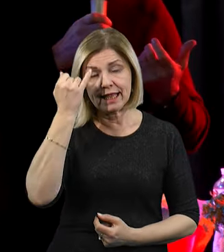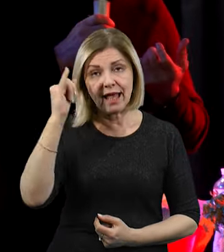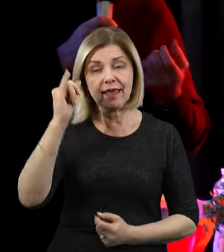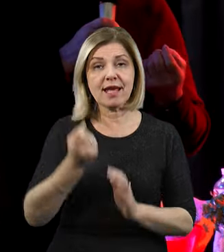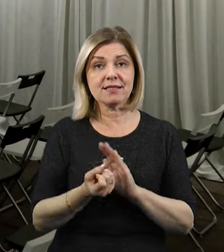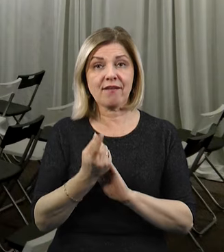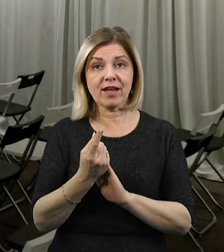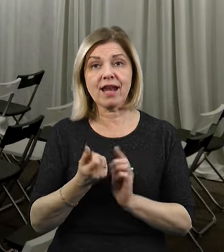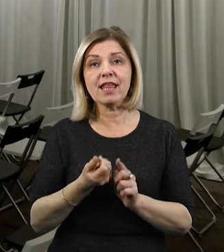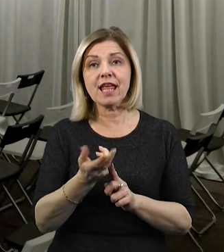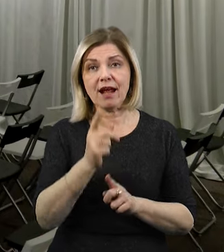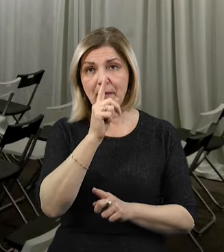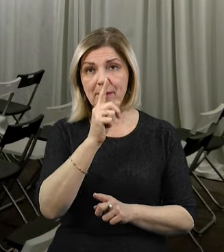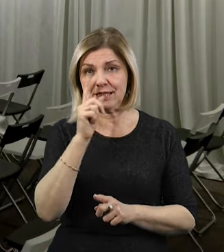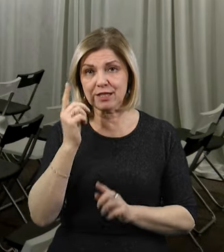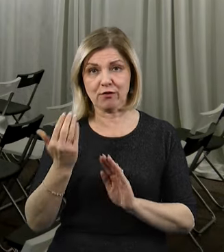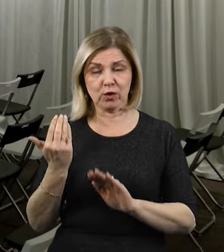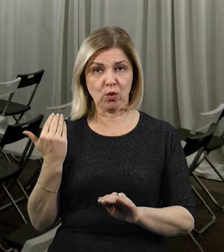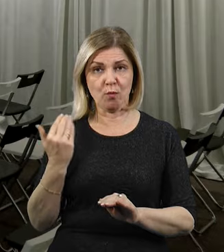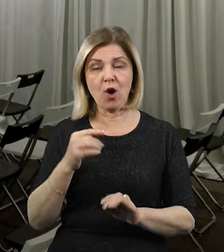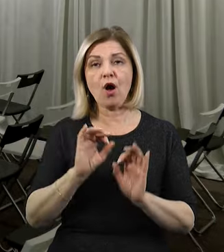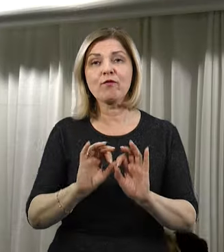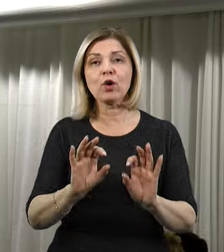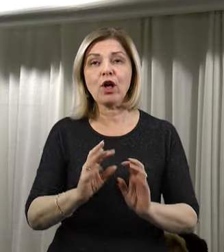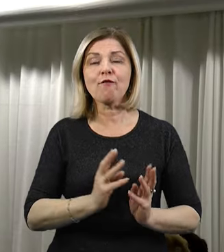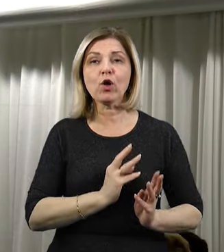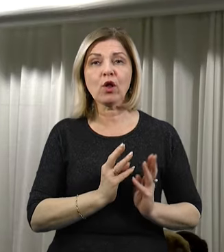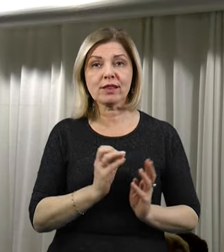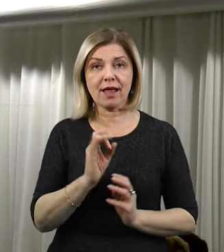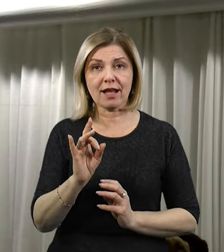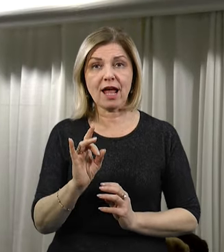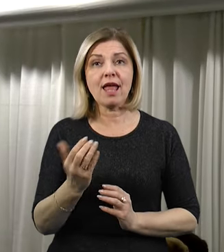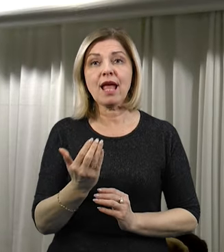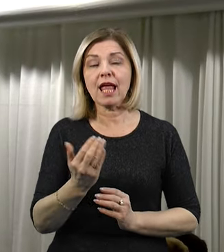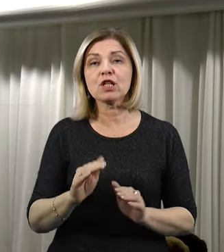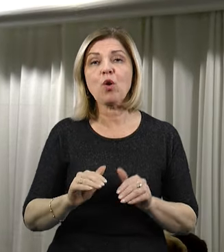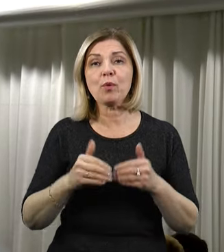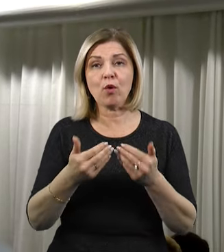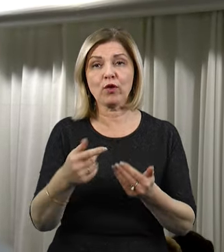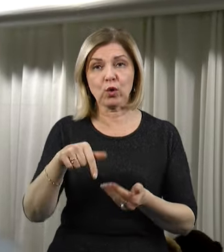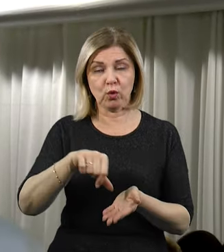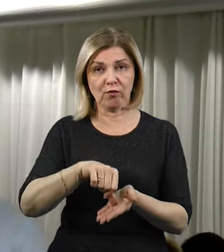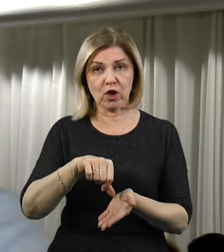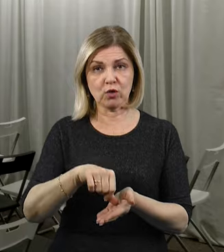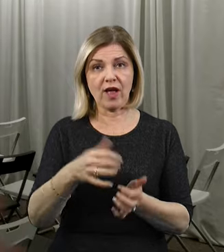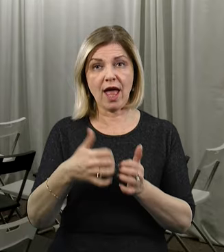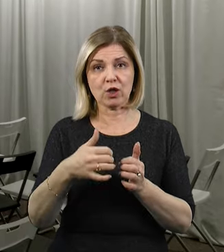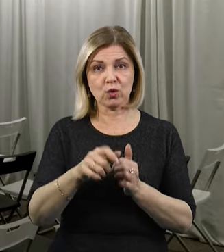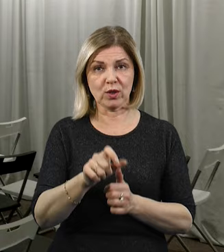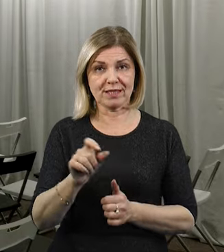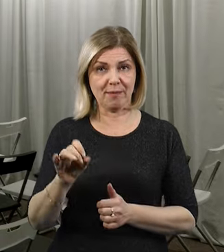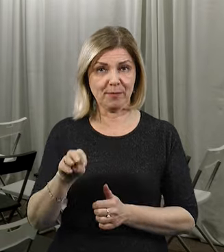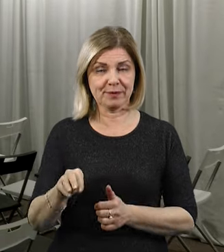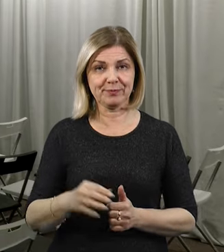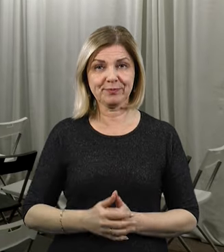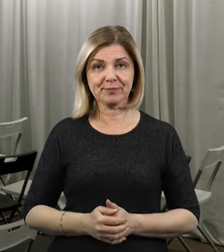'явилась кілька місяців тому, говорить волонтер Володимир Олексєєв, який і запропонував тут виступити херсонцям. Є вже